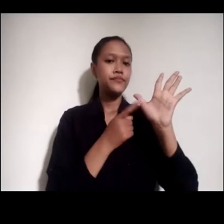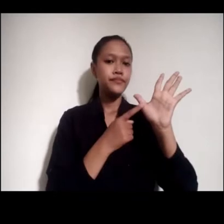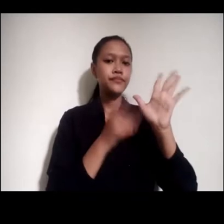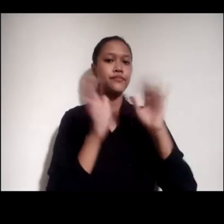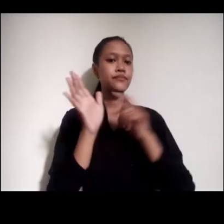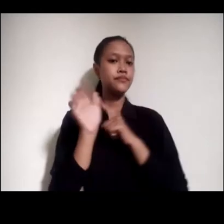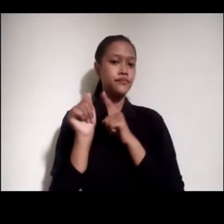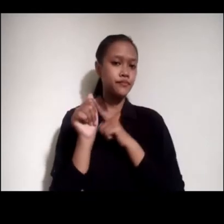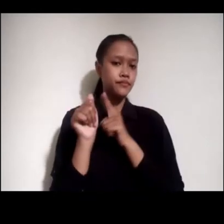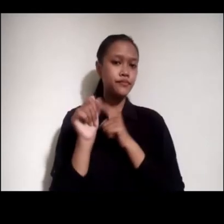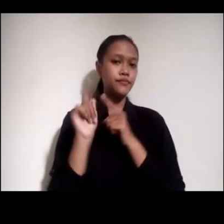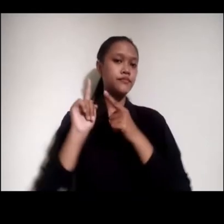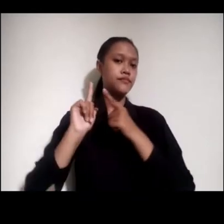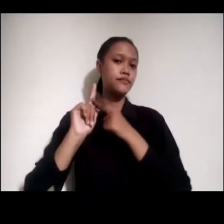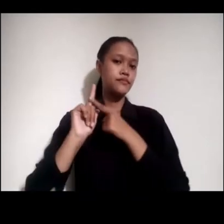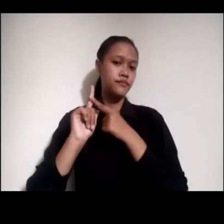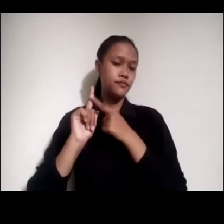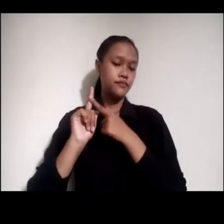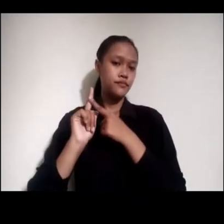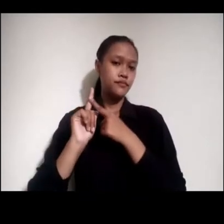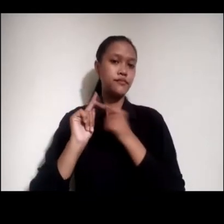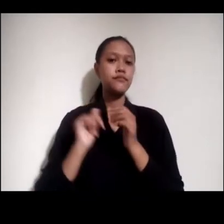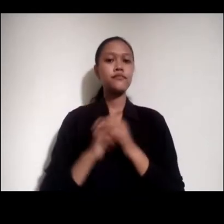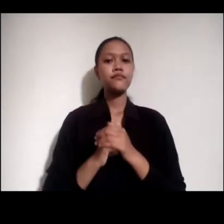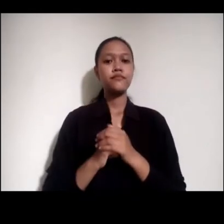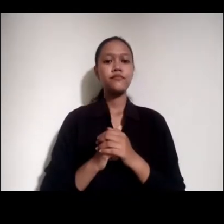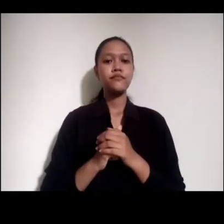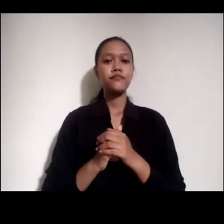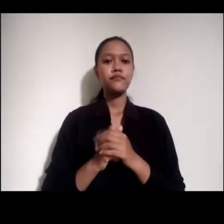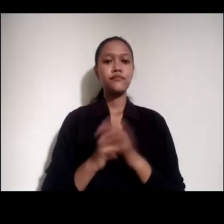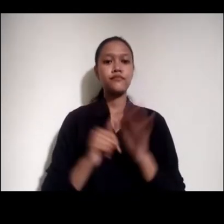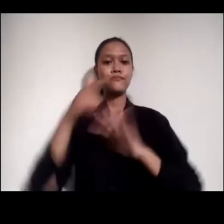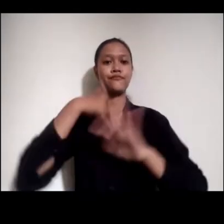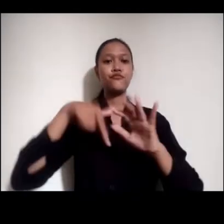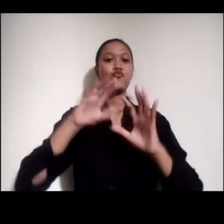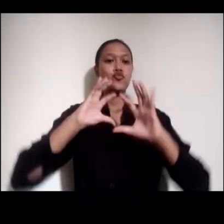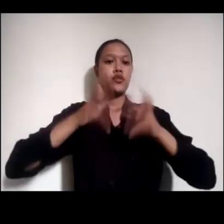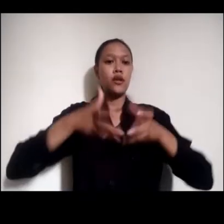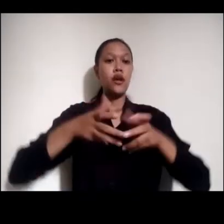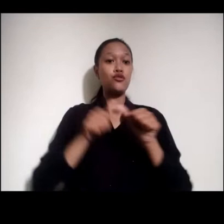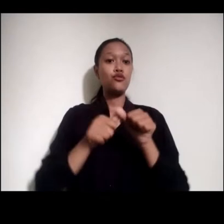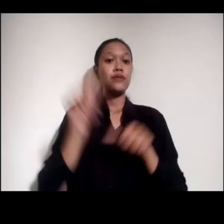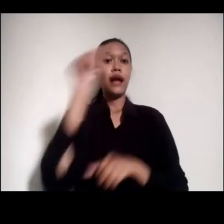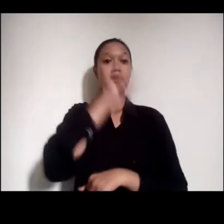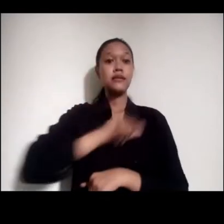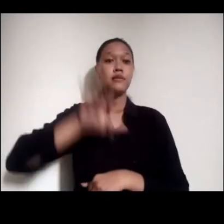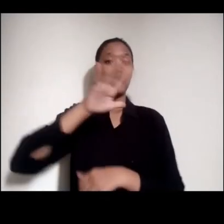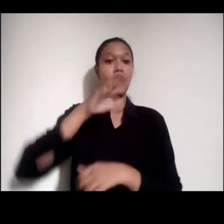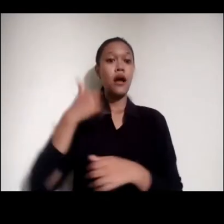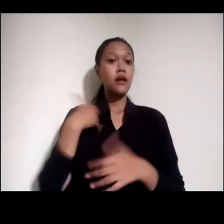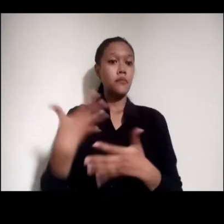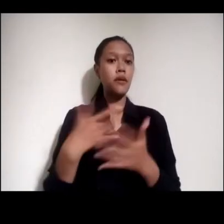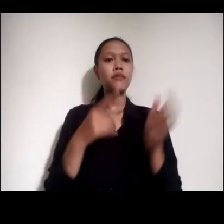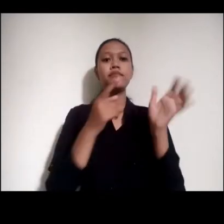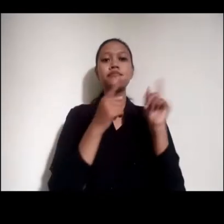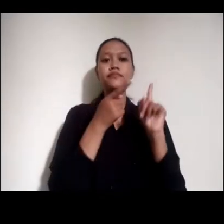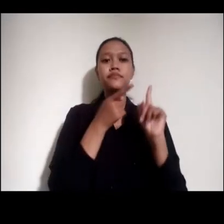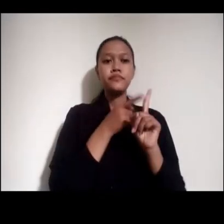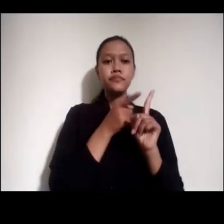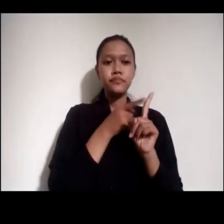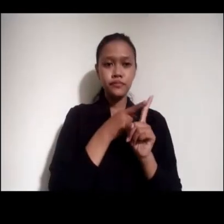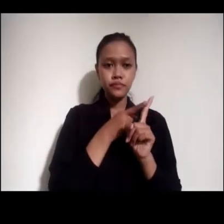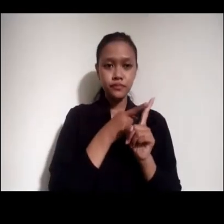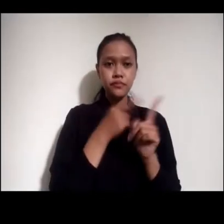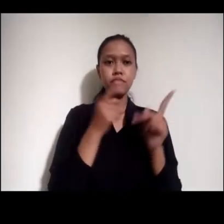BBC Ada Data Journalism Award Itu yang di dunia Kemudian di Asia itu ada South Morning South China Morning